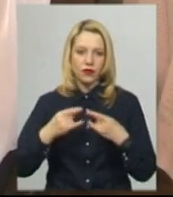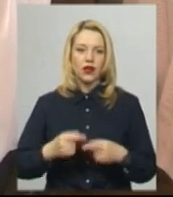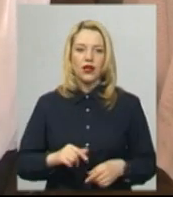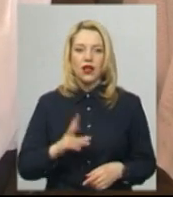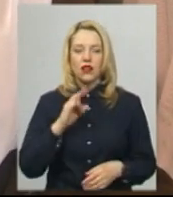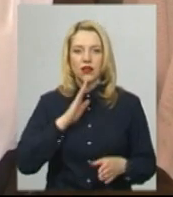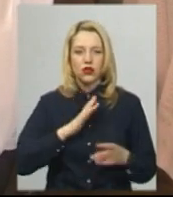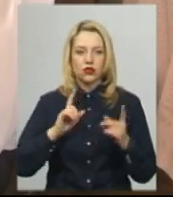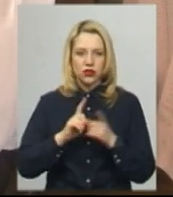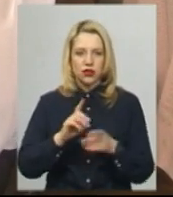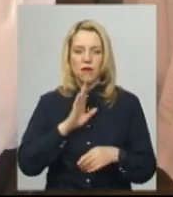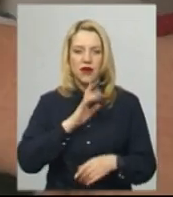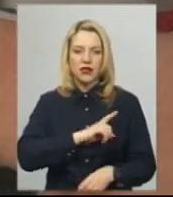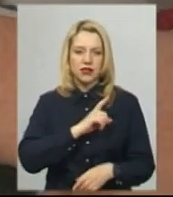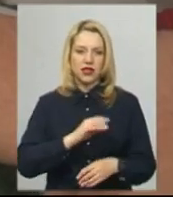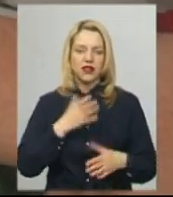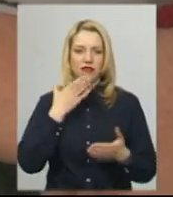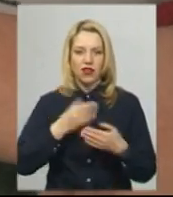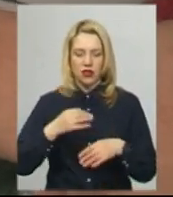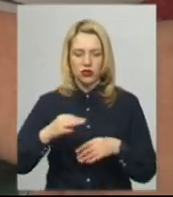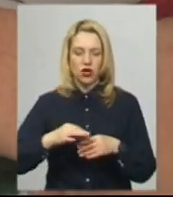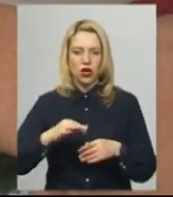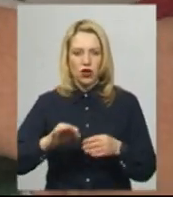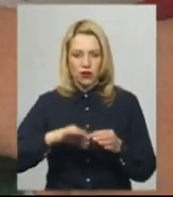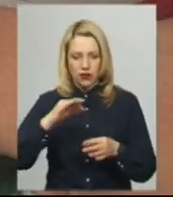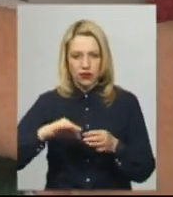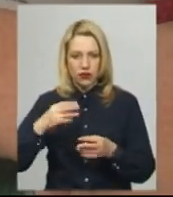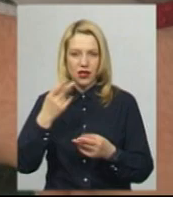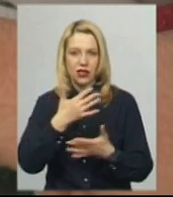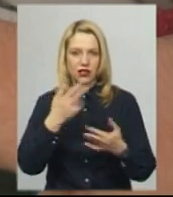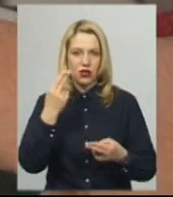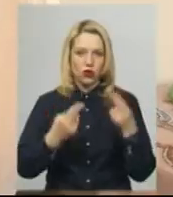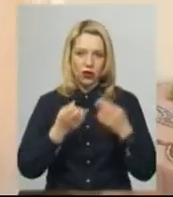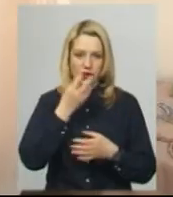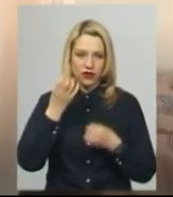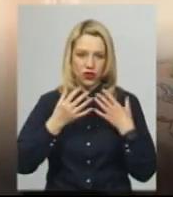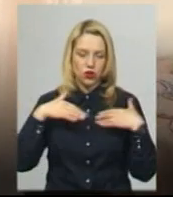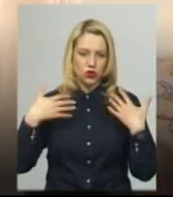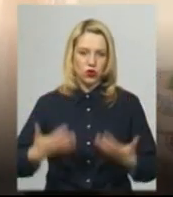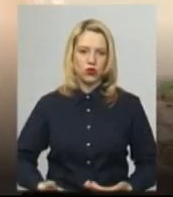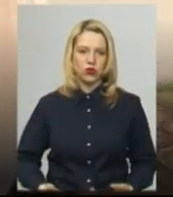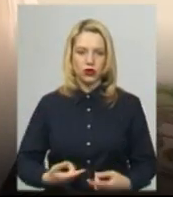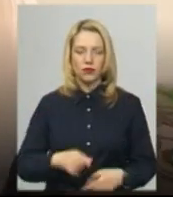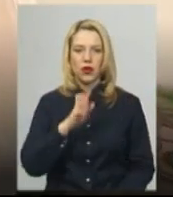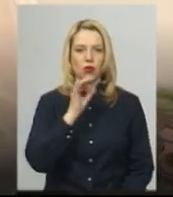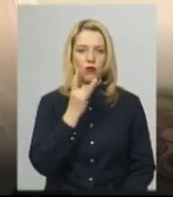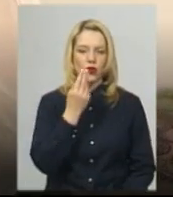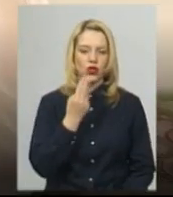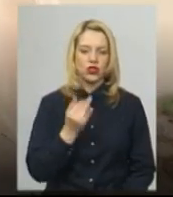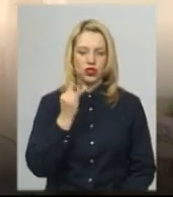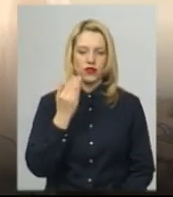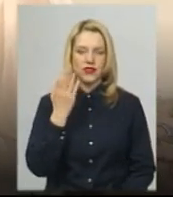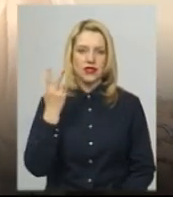зустріч майстриня зі старої синяви одягла власноруч помережений, вишиту різнокольоровими квітами сорочку. Елементи борщівської сорочки, але